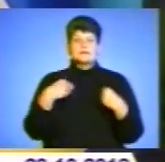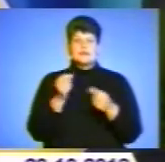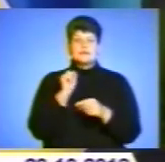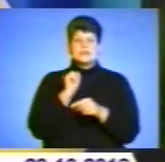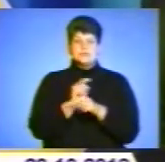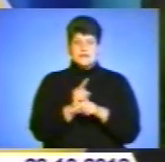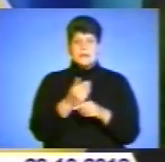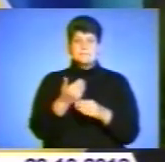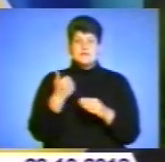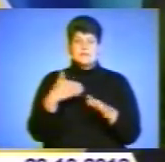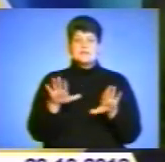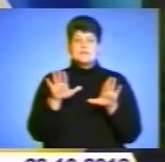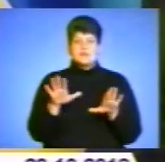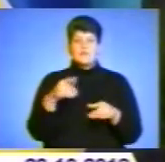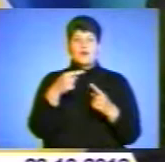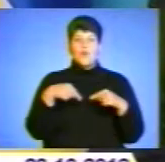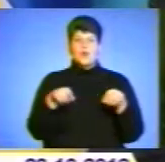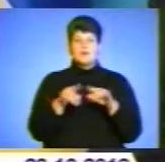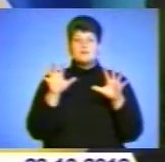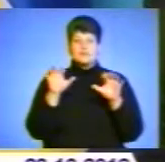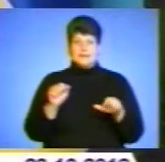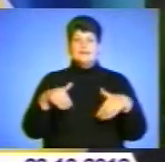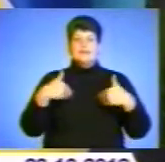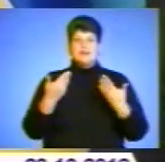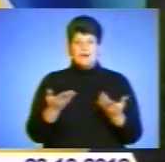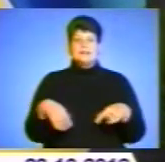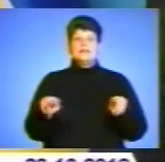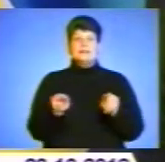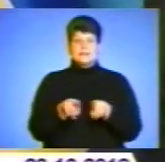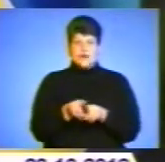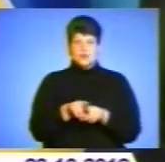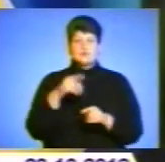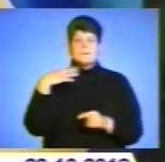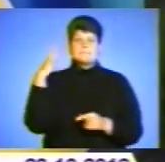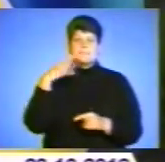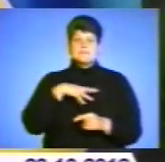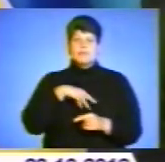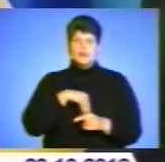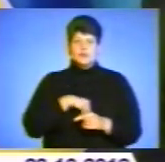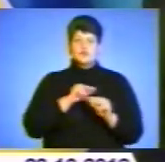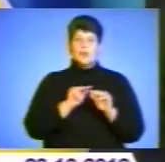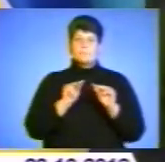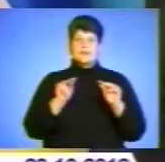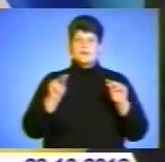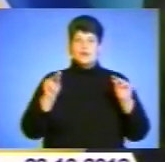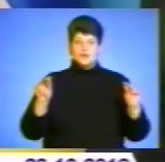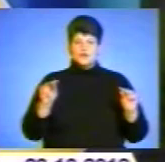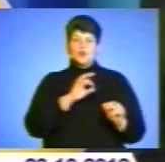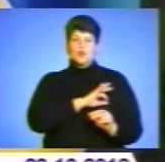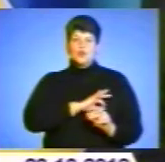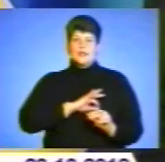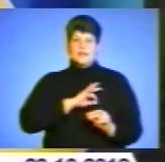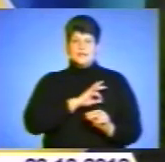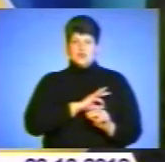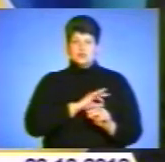перед місцевими органами влади надавати також психологічну, педагогічну, юридичну